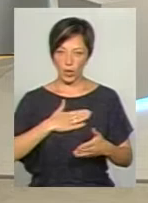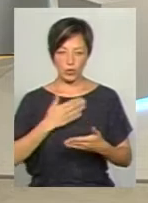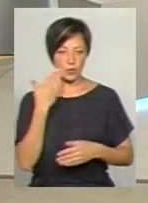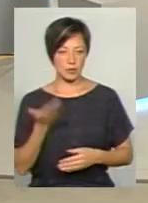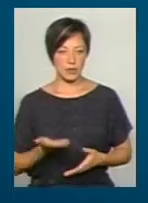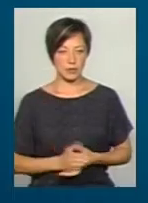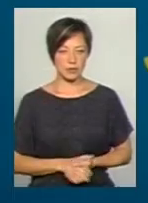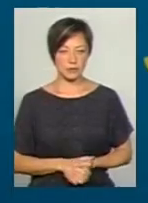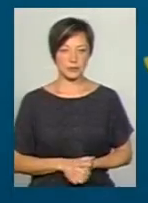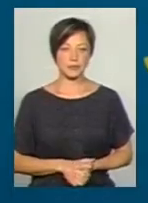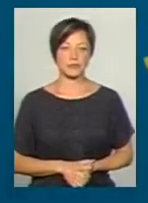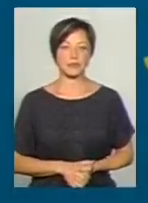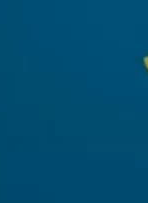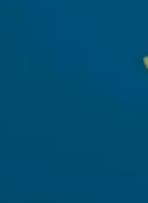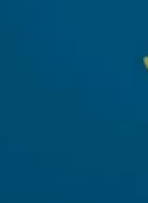спікера.